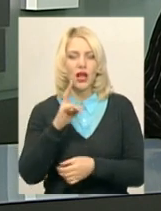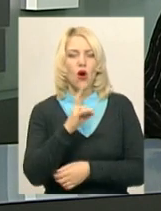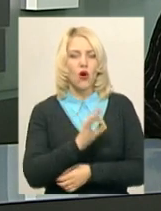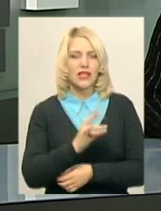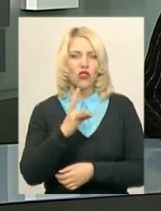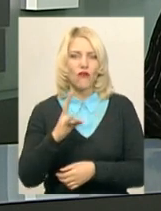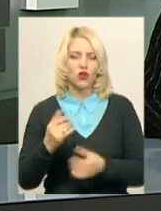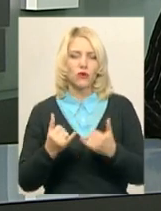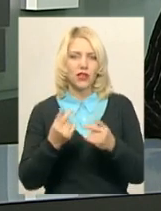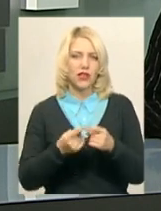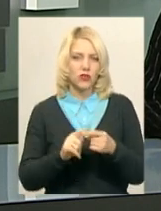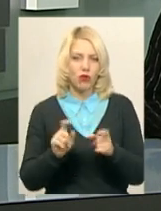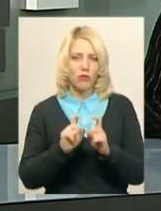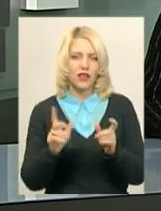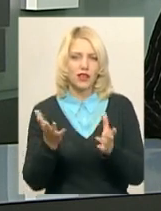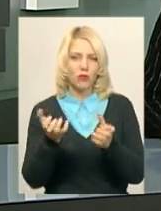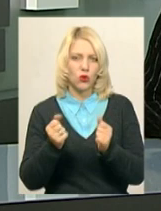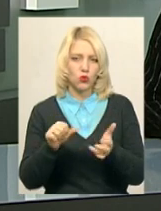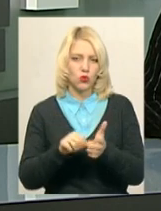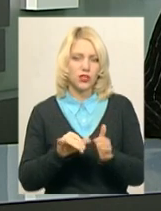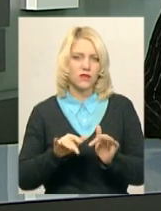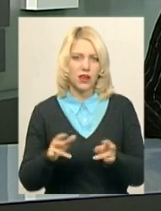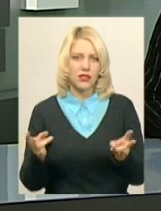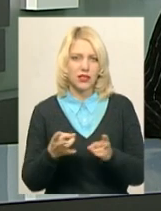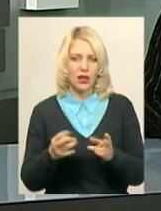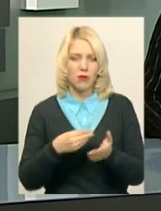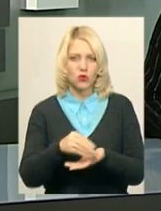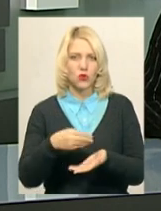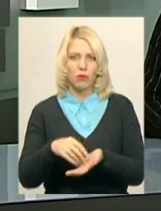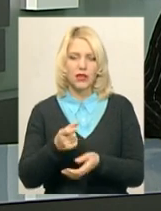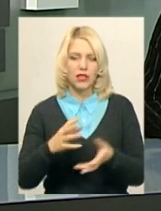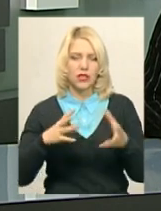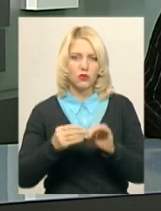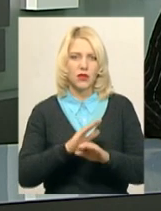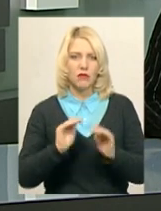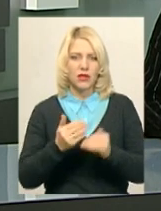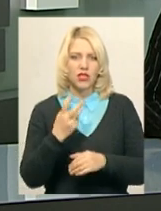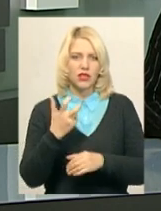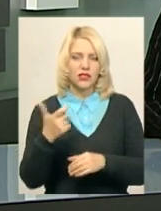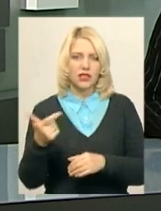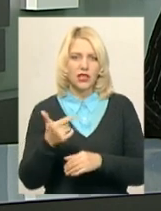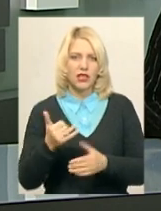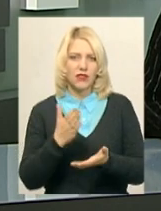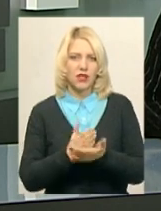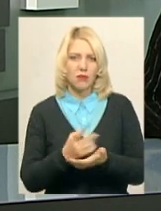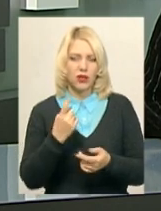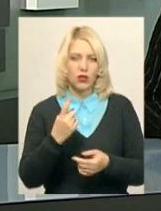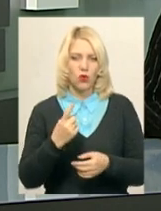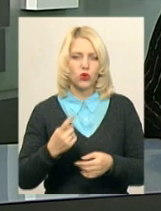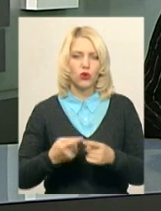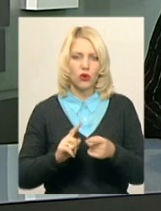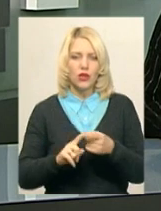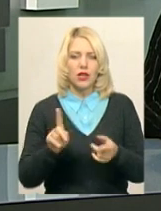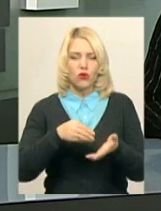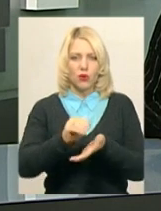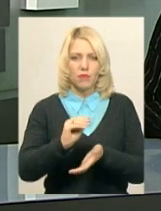Для цього в магазинах, які беруть участь в акції, необхідно скупитися на суми не менше 300 гривень та мати принаймні одну позицію товару